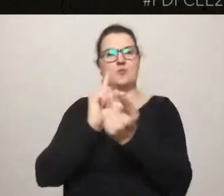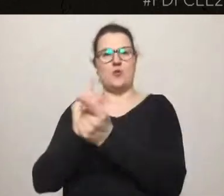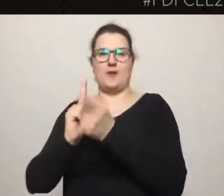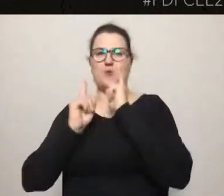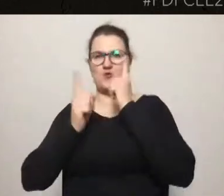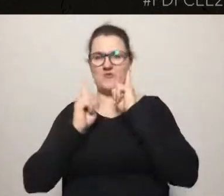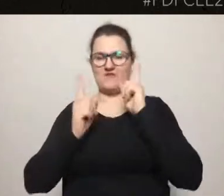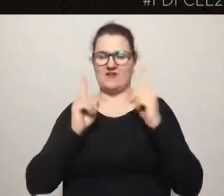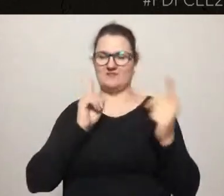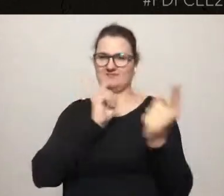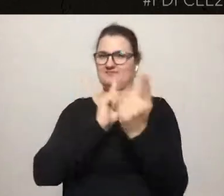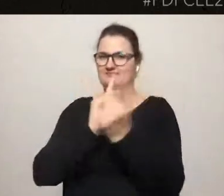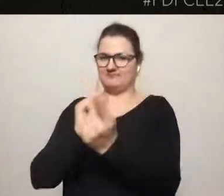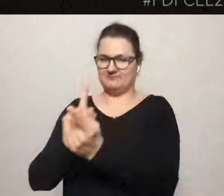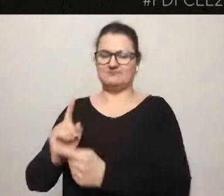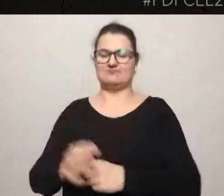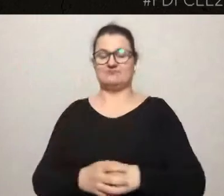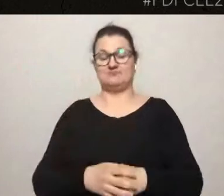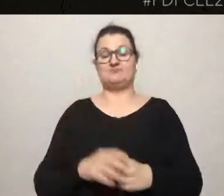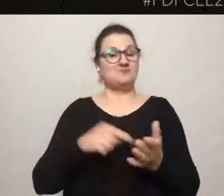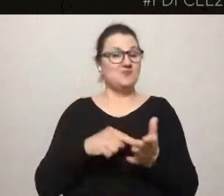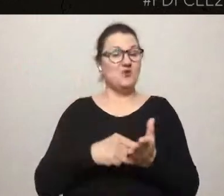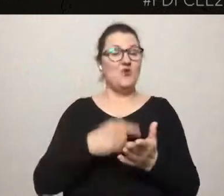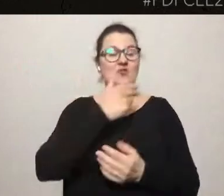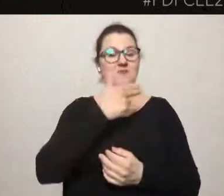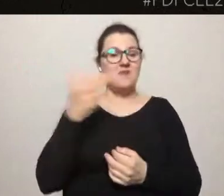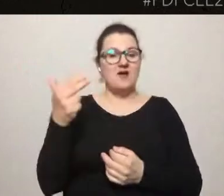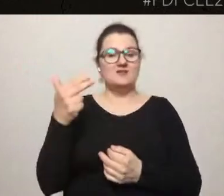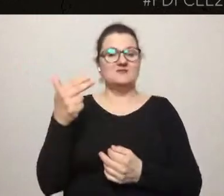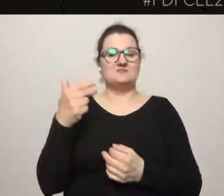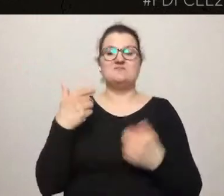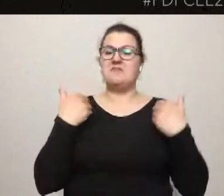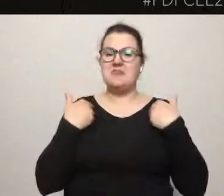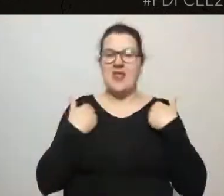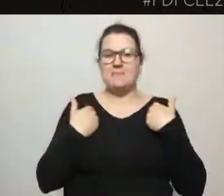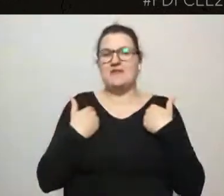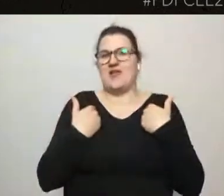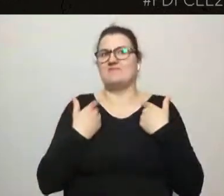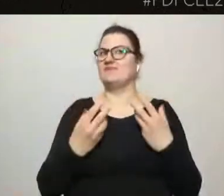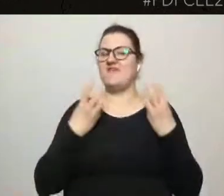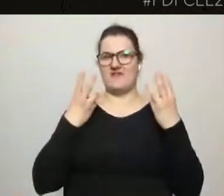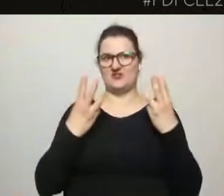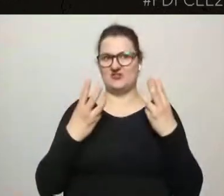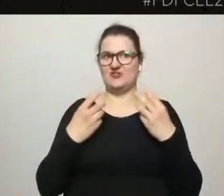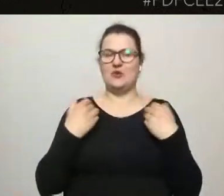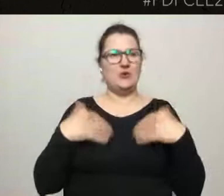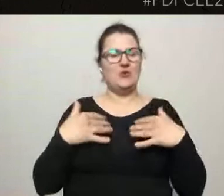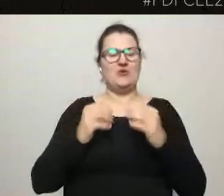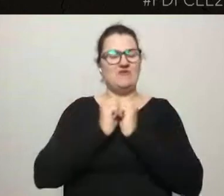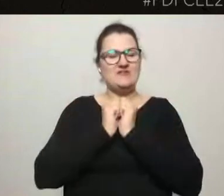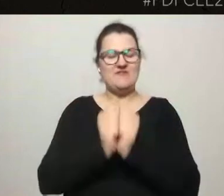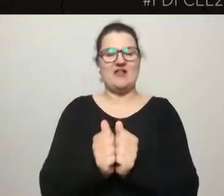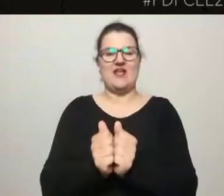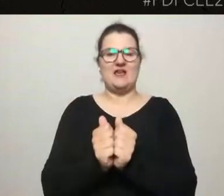które mi osobiście jest dla mnie najważniejsze, jest dla mnie dużym wyzwaniem. Czy ta technologia online